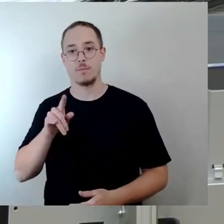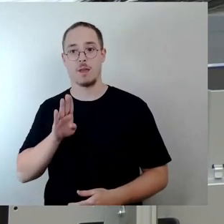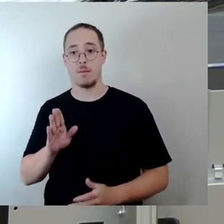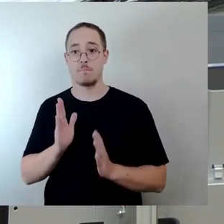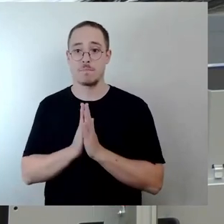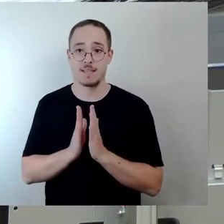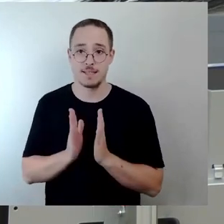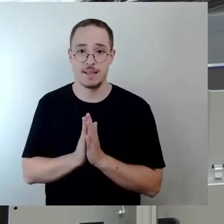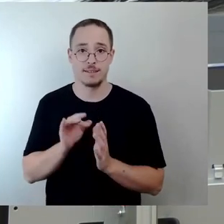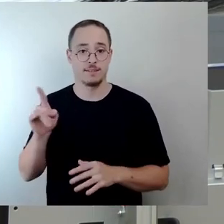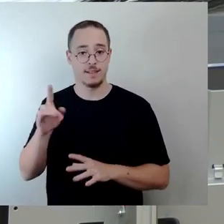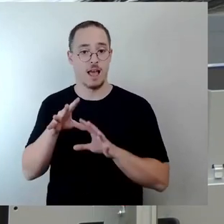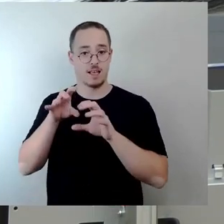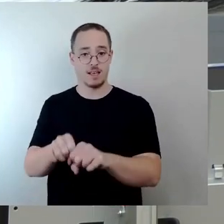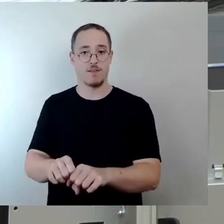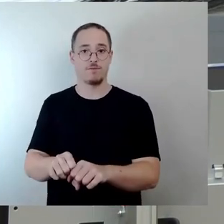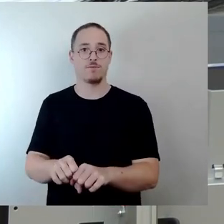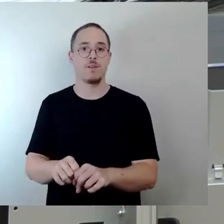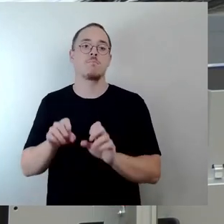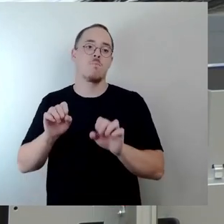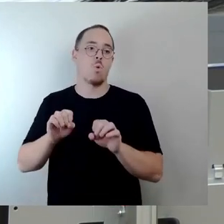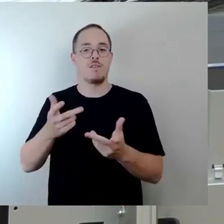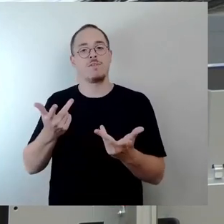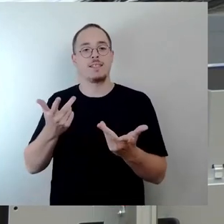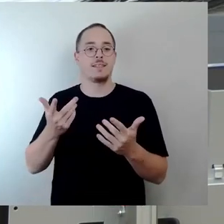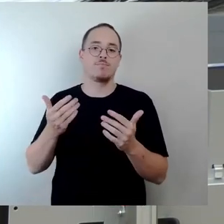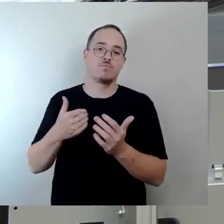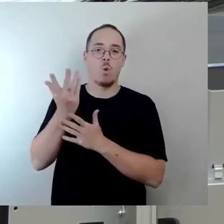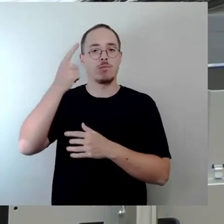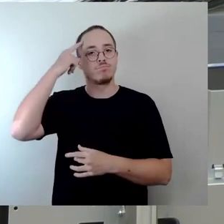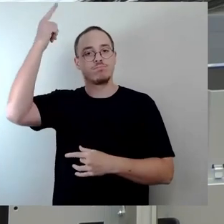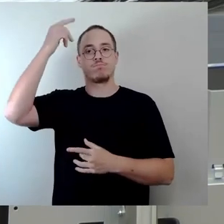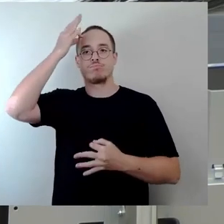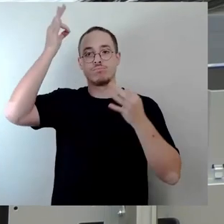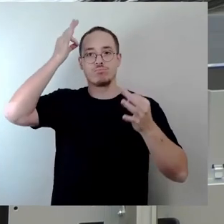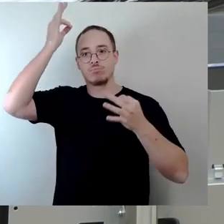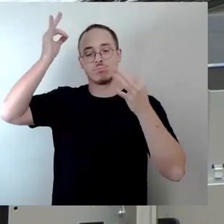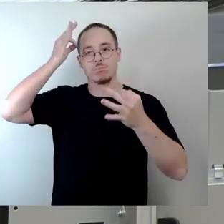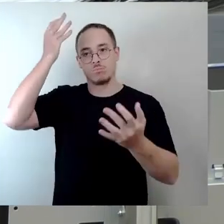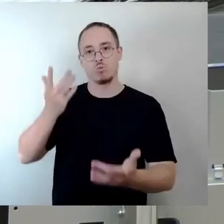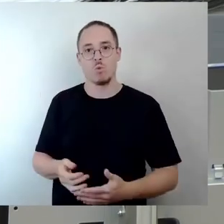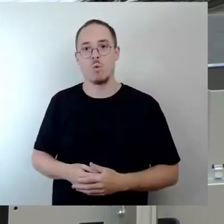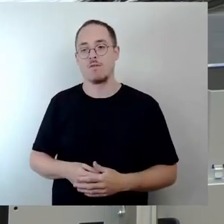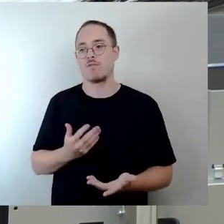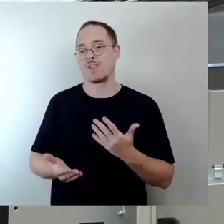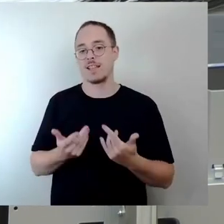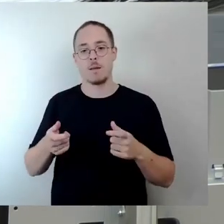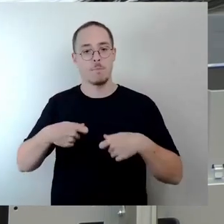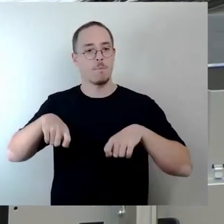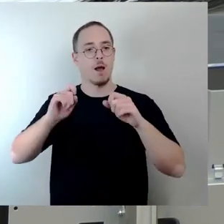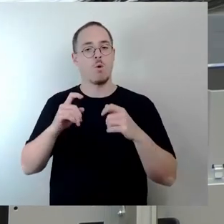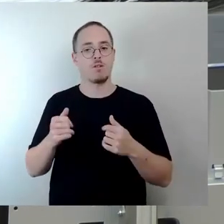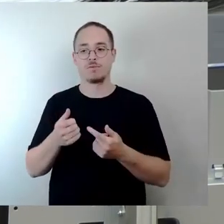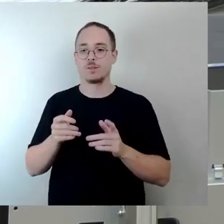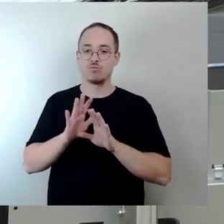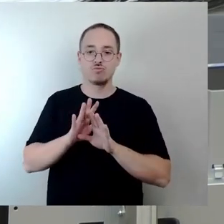Eingriff möglichst innovativ zu kompensieren, durch eine entsprechend unscheinbare Bauweise, durch eine innovative Bauweise,